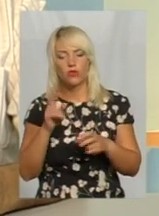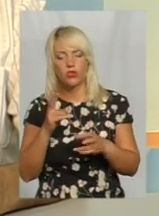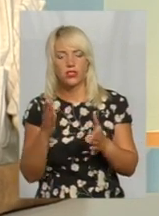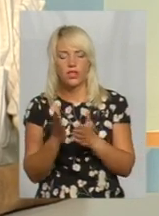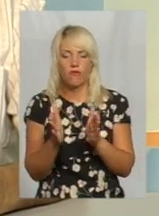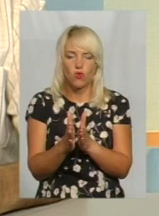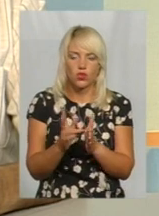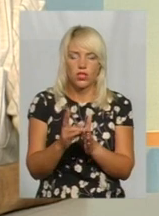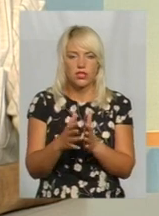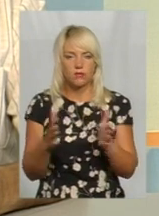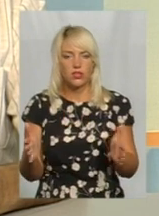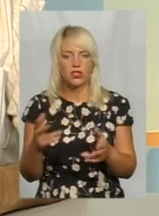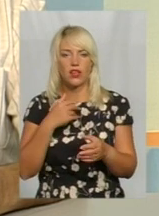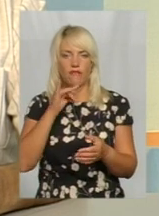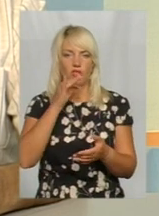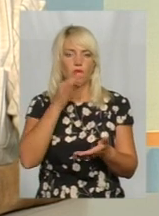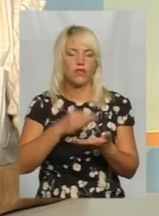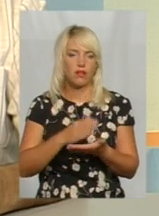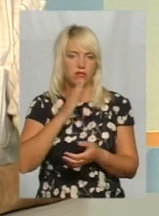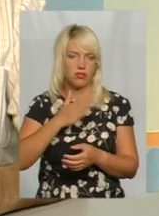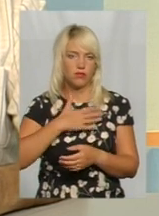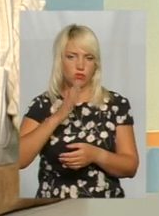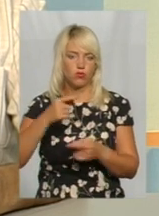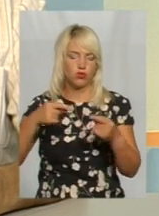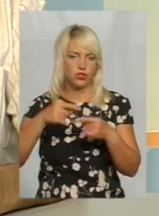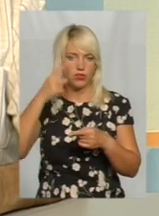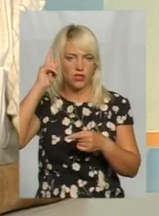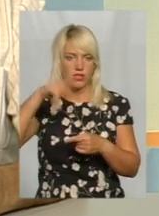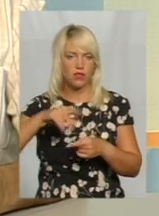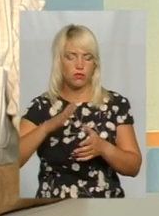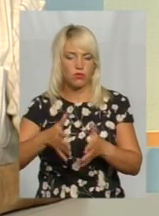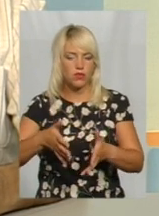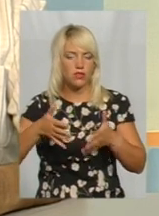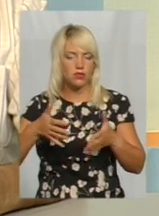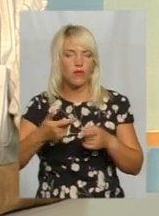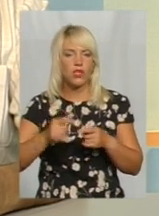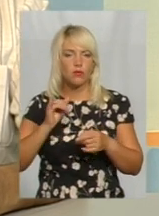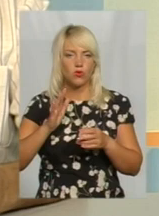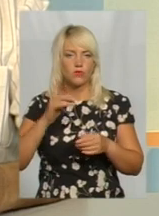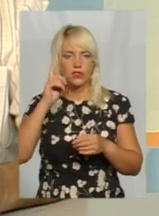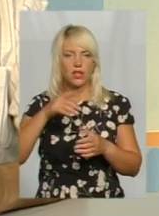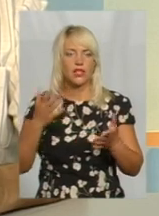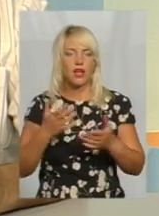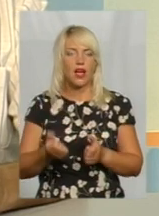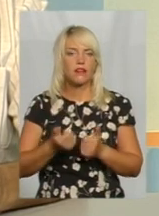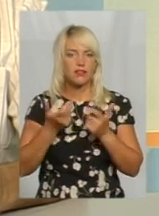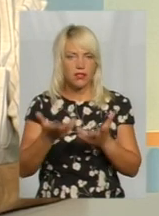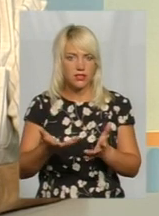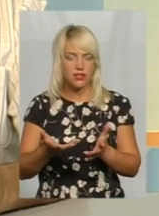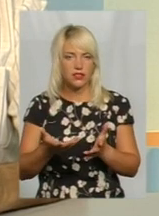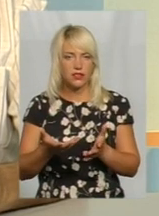відповідальності за одного будете точніше. Так, ми тоді вже чітко будемо з'ясуємо, вже будемо знати, яка кількість і